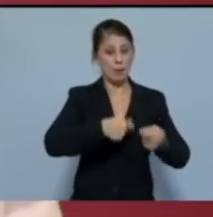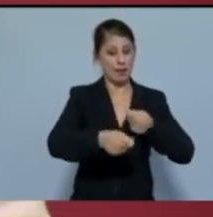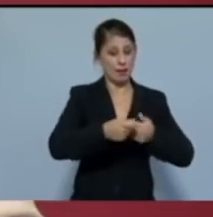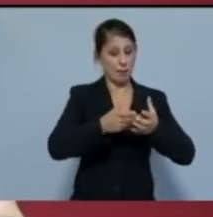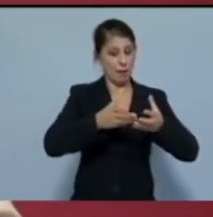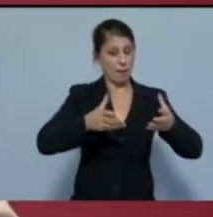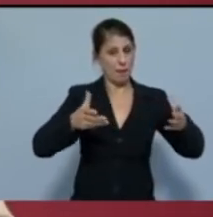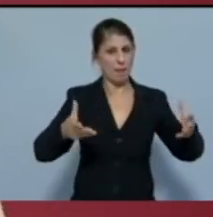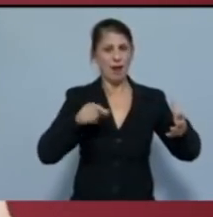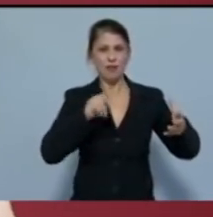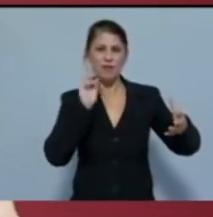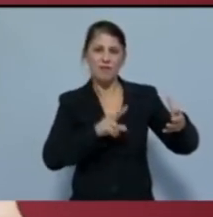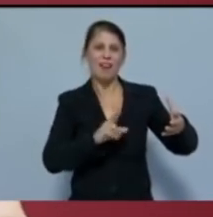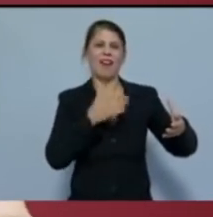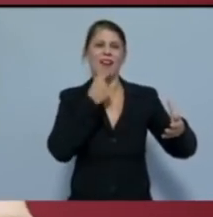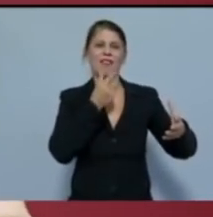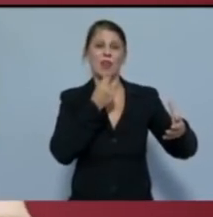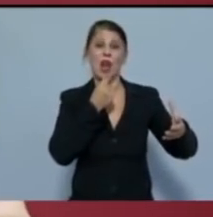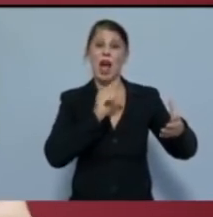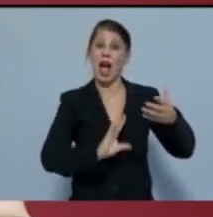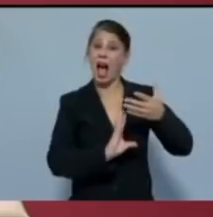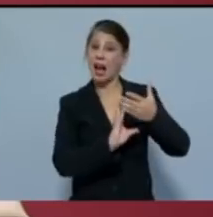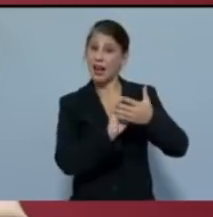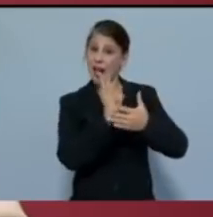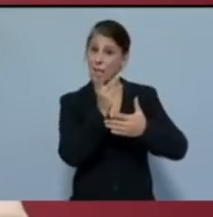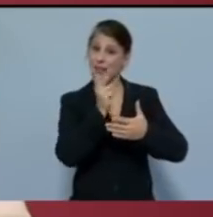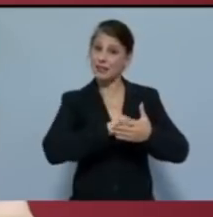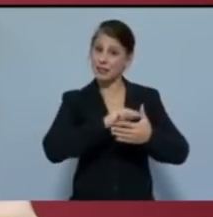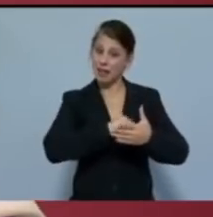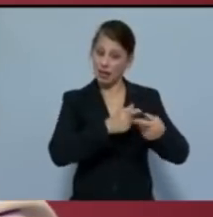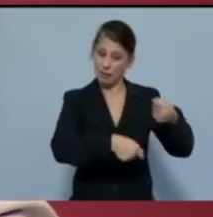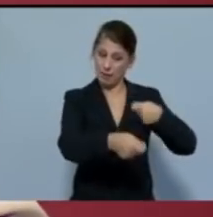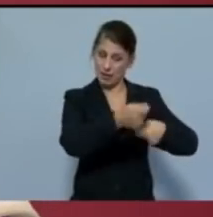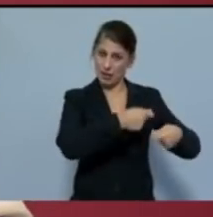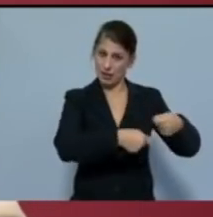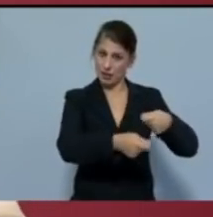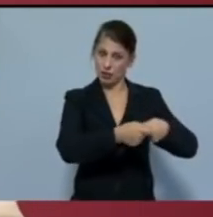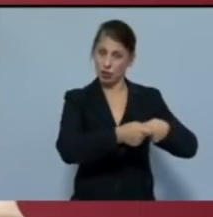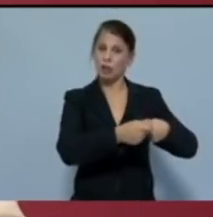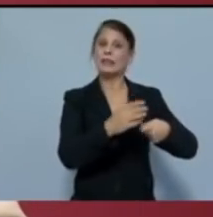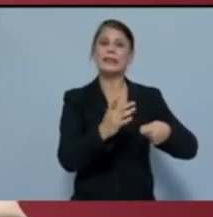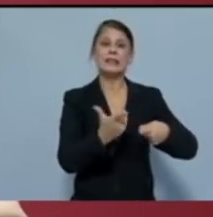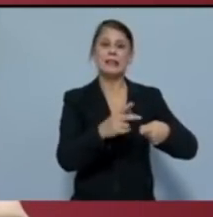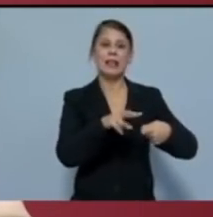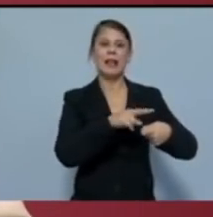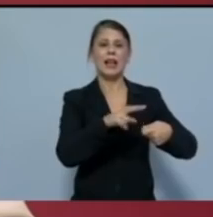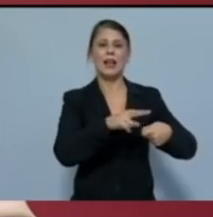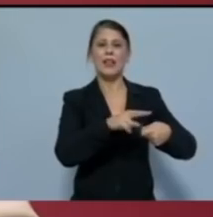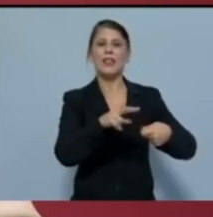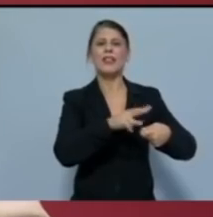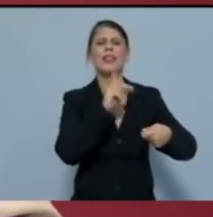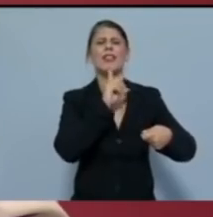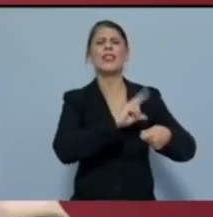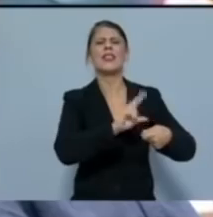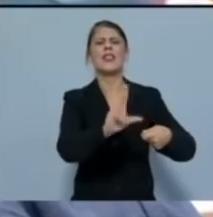δείχνουν το προφανές. Ανάπτυξη και κέρδη των επιχειρήσεων είναι οι δύο όψεις του